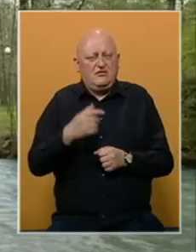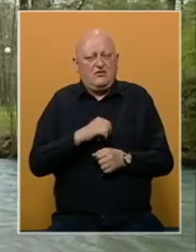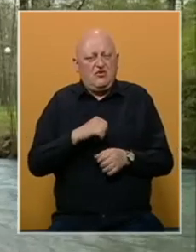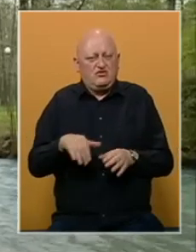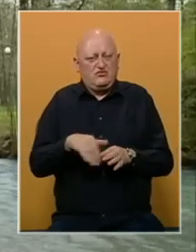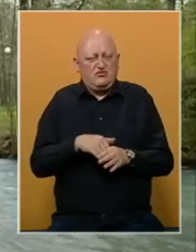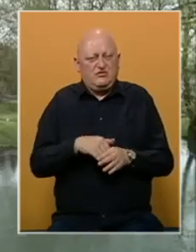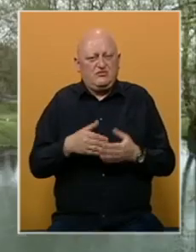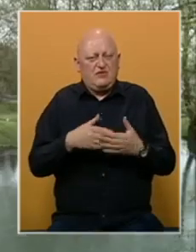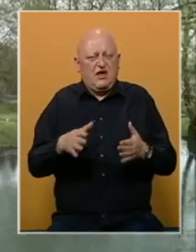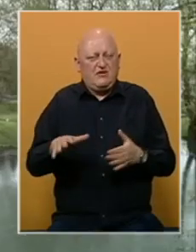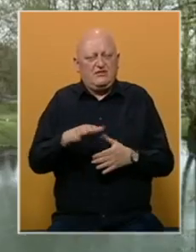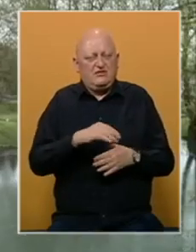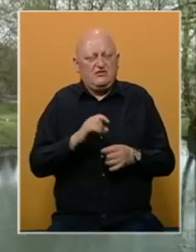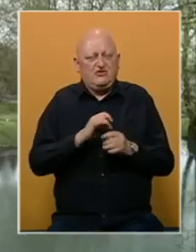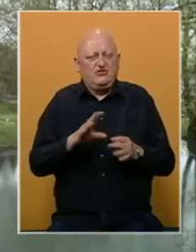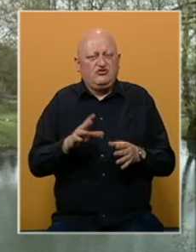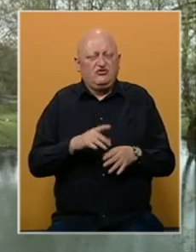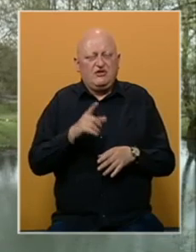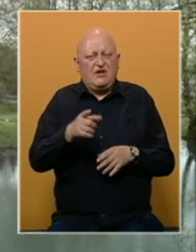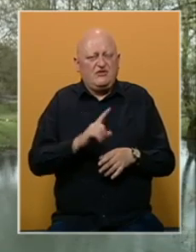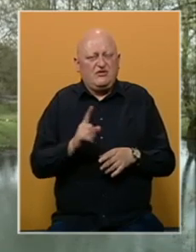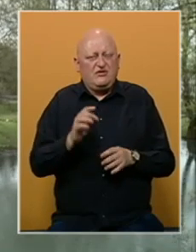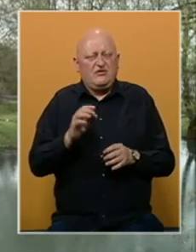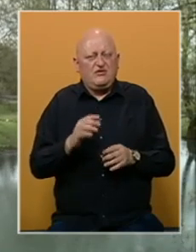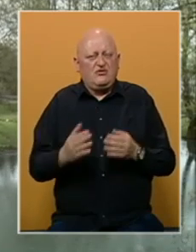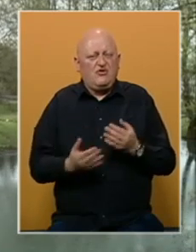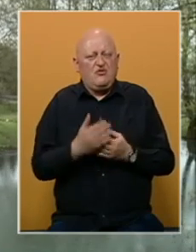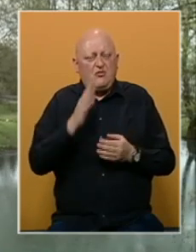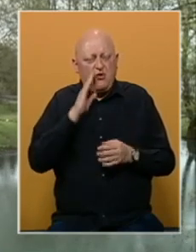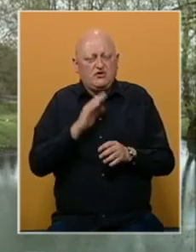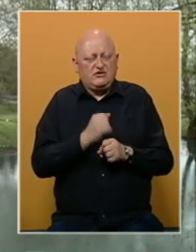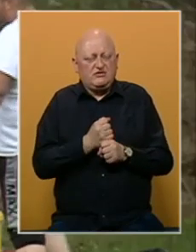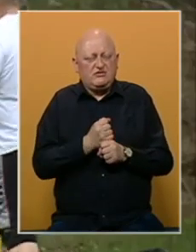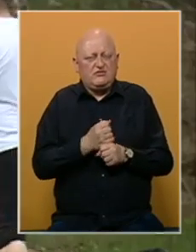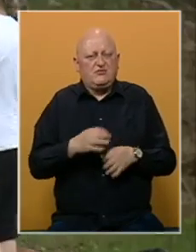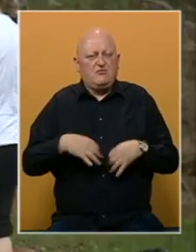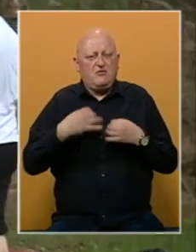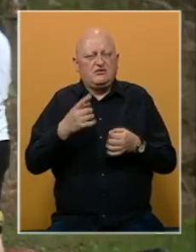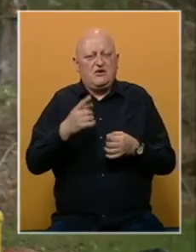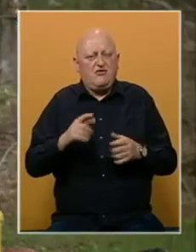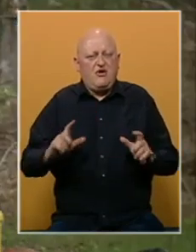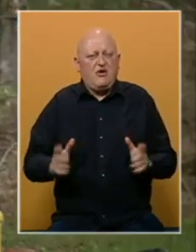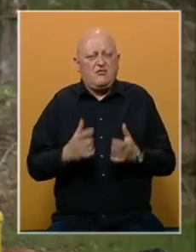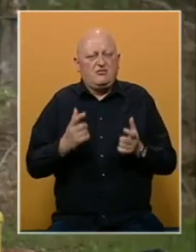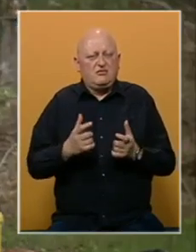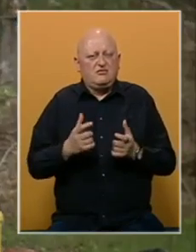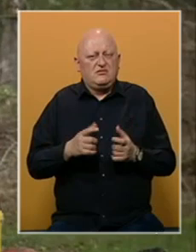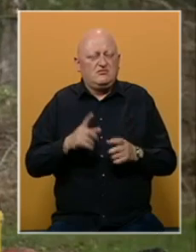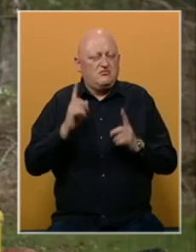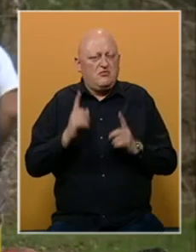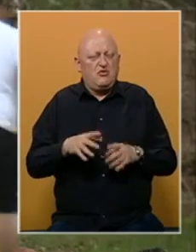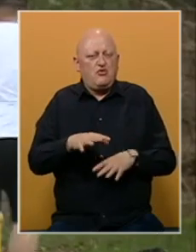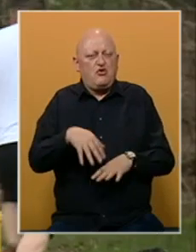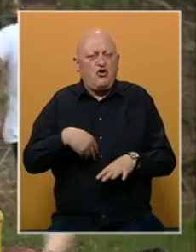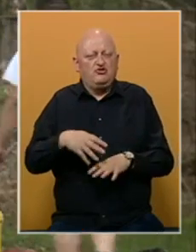uposlenih u javnom sektoru, gotovo ništa od navedenog nije norma u Bosni i Hercegovini, proslava ovog praznika ipak je neizbježna